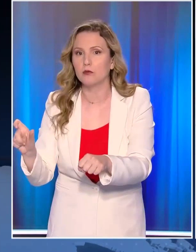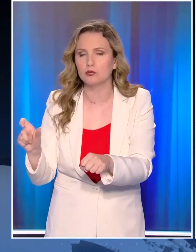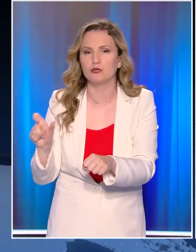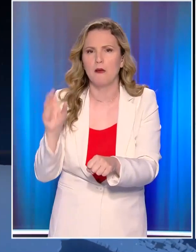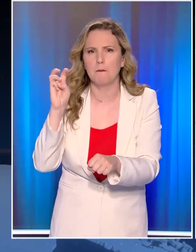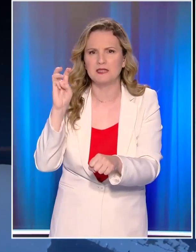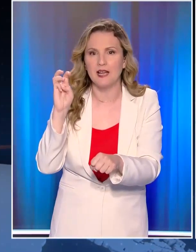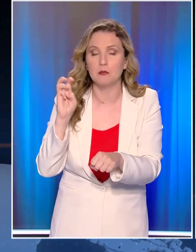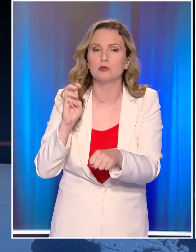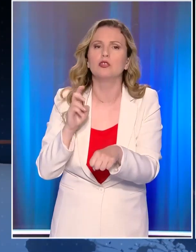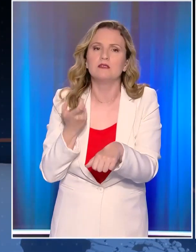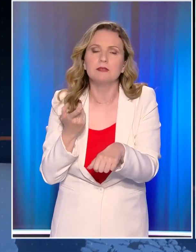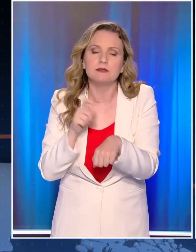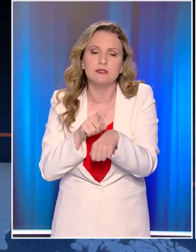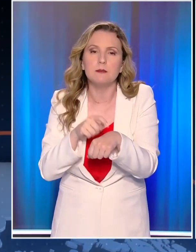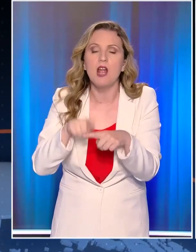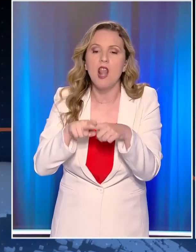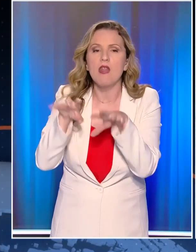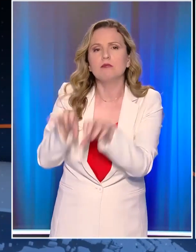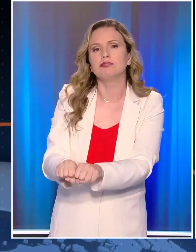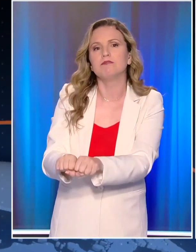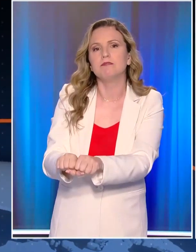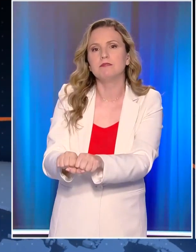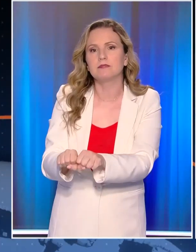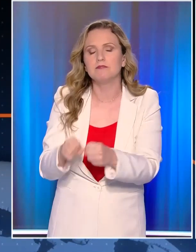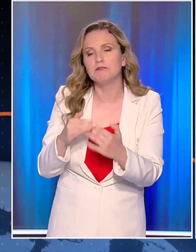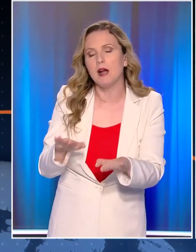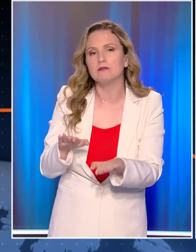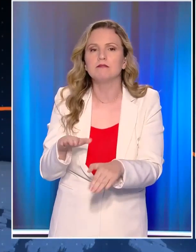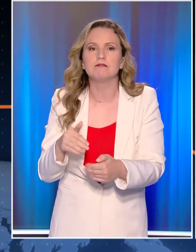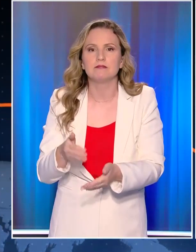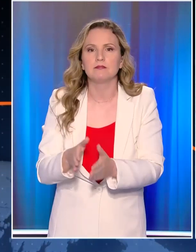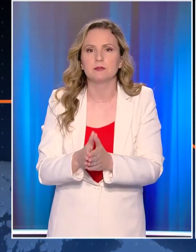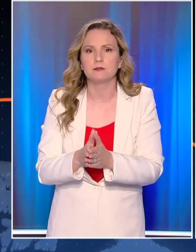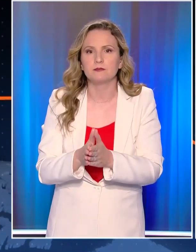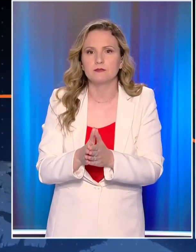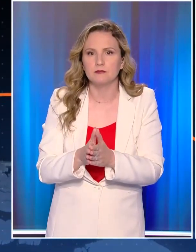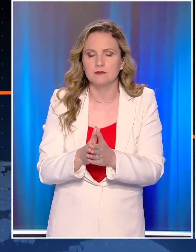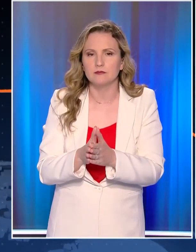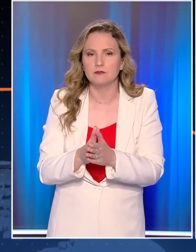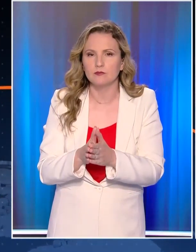της δικής αδέσης β REAL κύκης αδηλείας στη δηλαδή της οτι Εγκριβουλής.